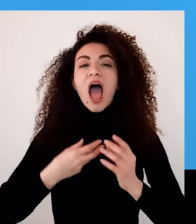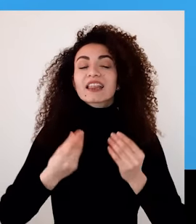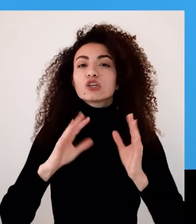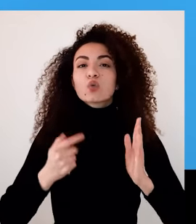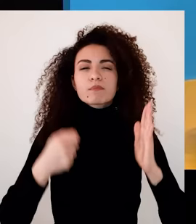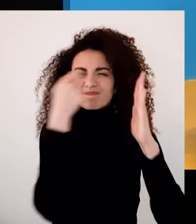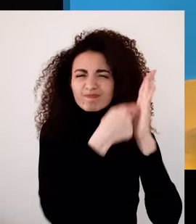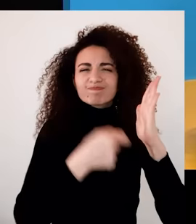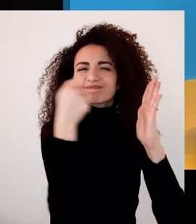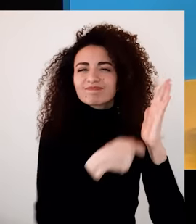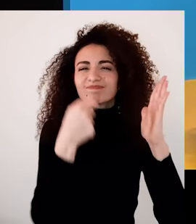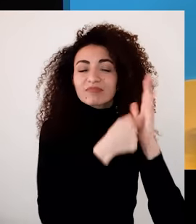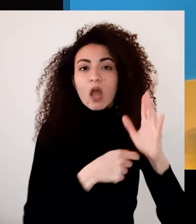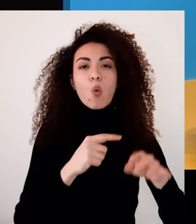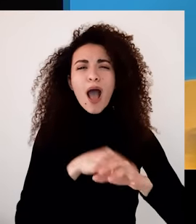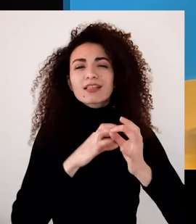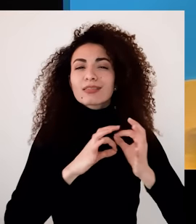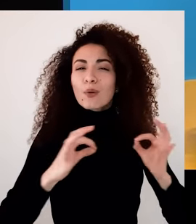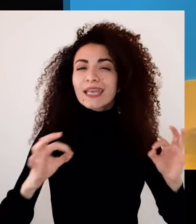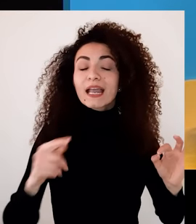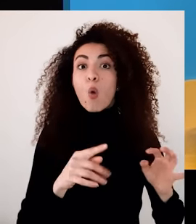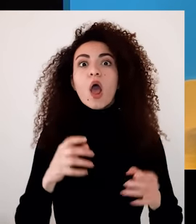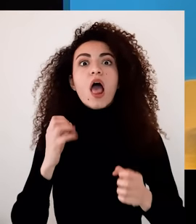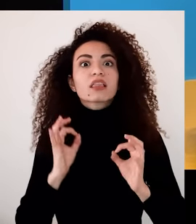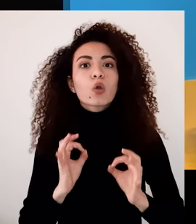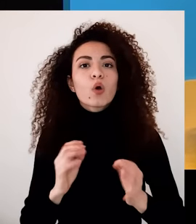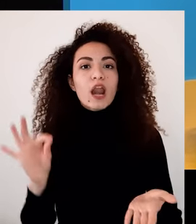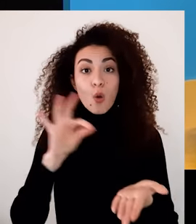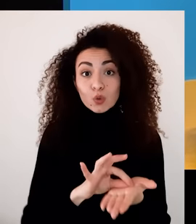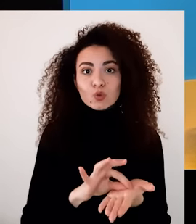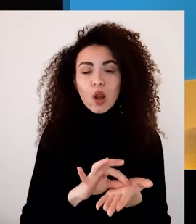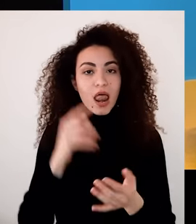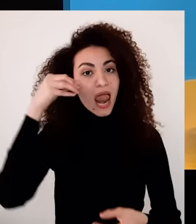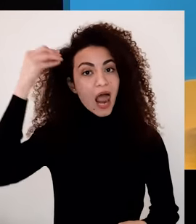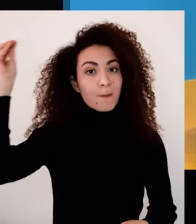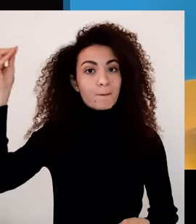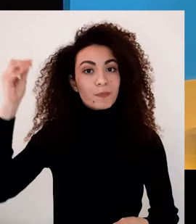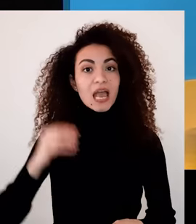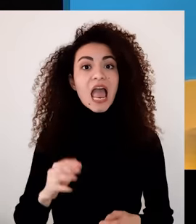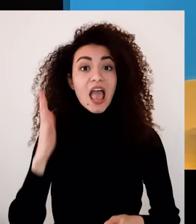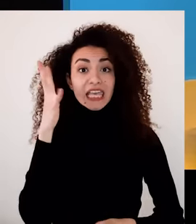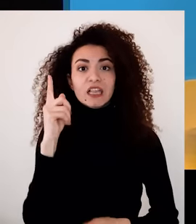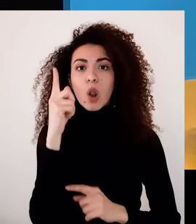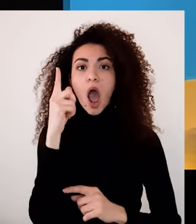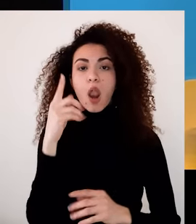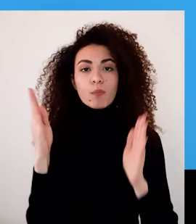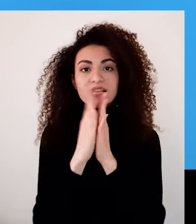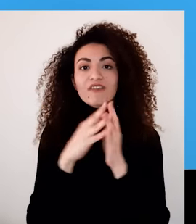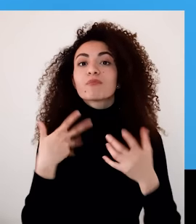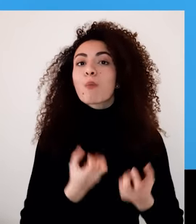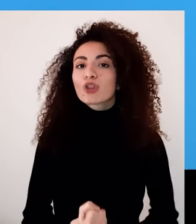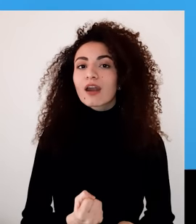قصة مناصرة أن المسابرة وطول البال ضرورين للوصول إلى الهدف وأنه إيد واحدة ما بتزقف